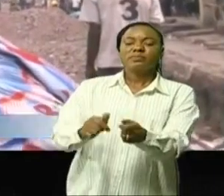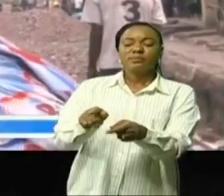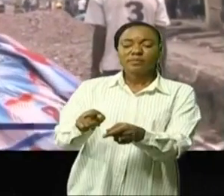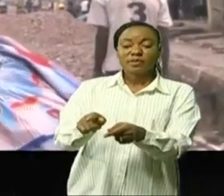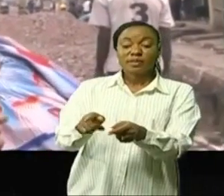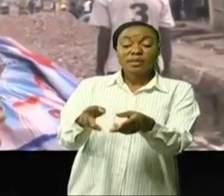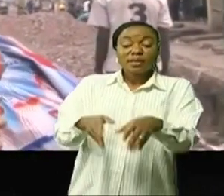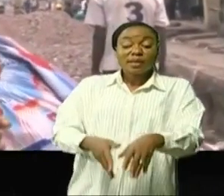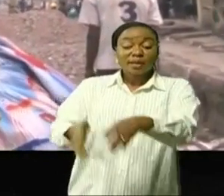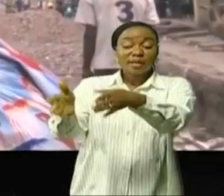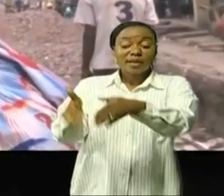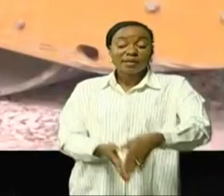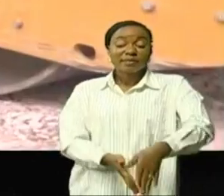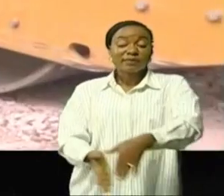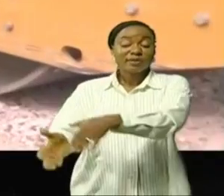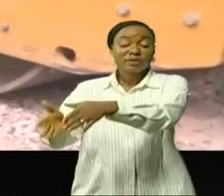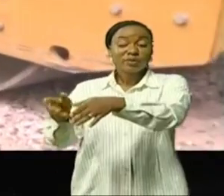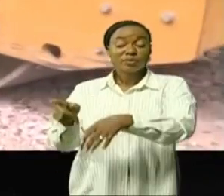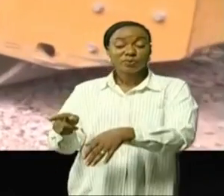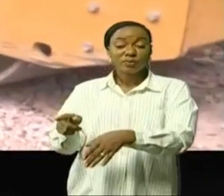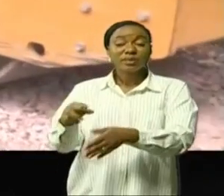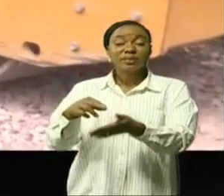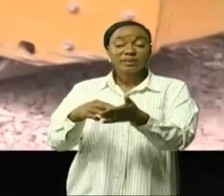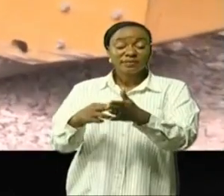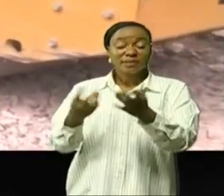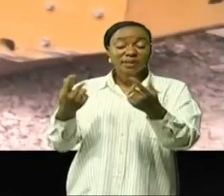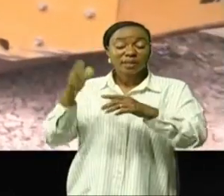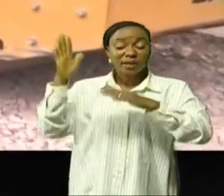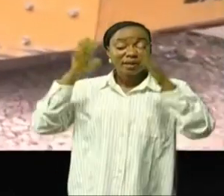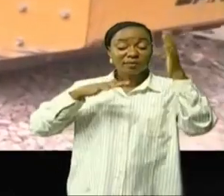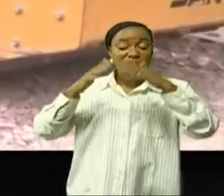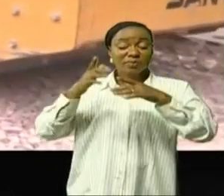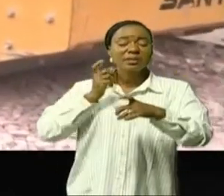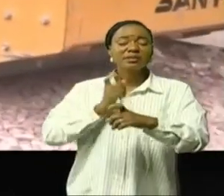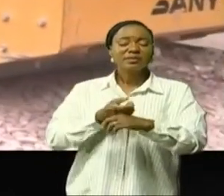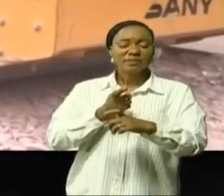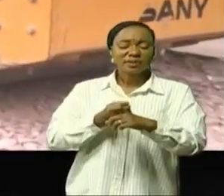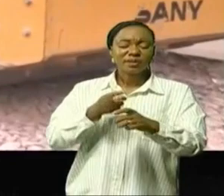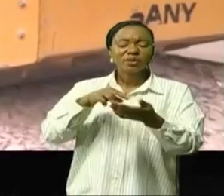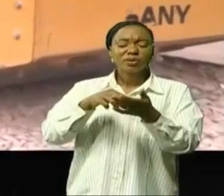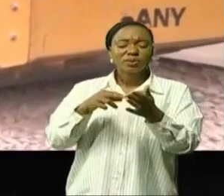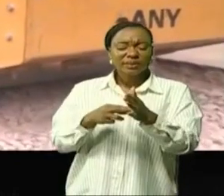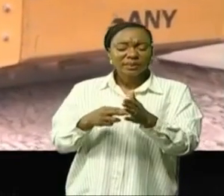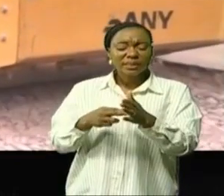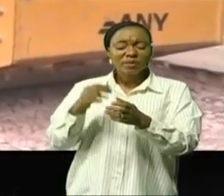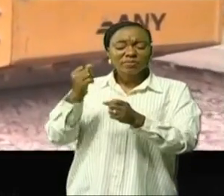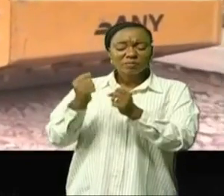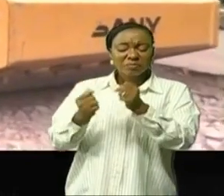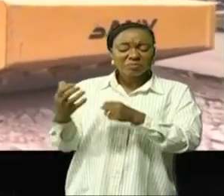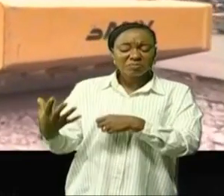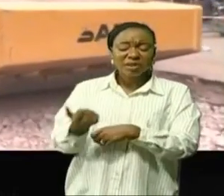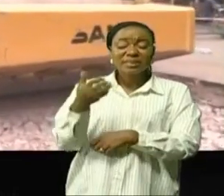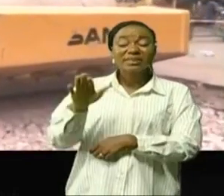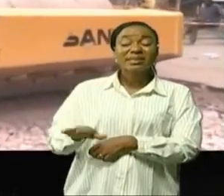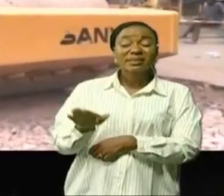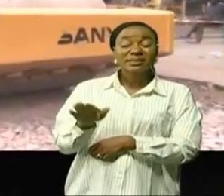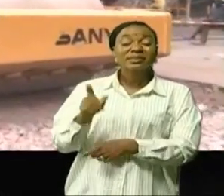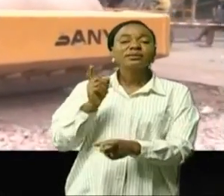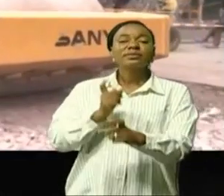cette avenue était très délabrée les taxmanes faisaient des contours pour arriver vers la place Victoire